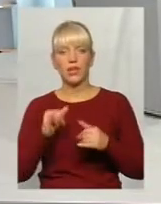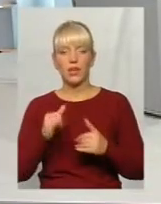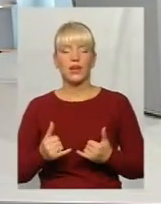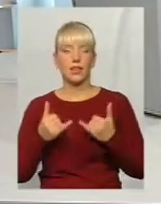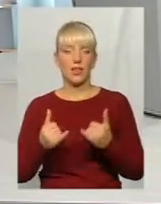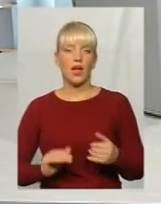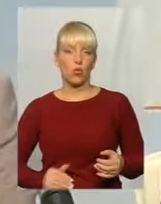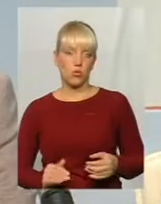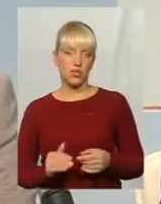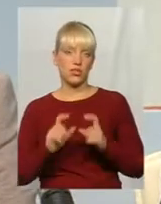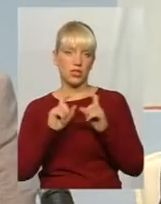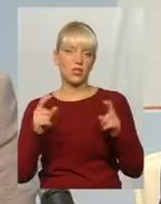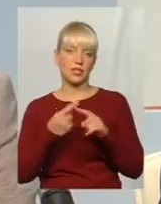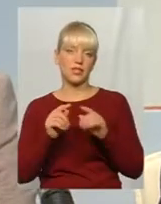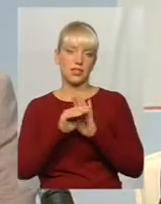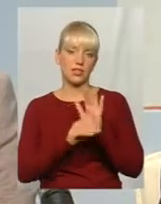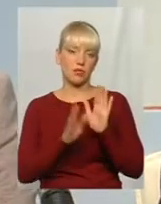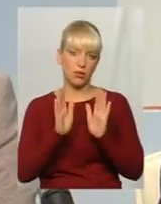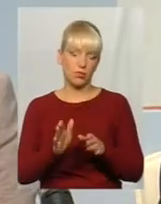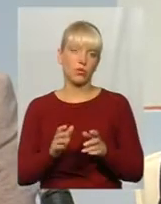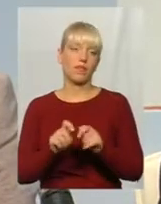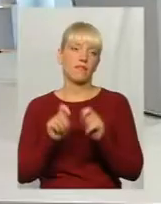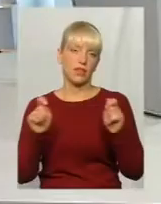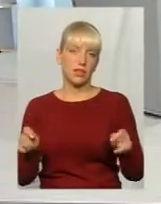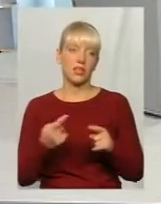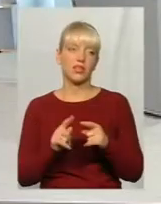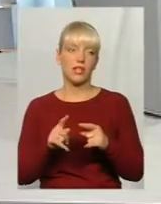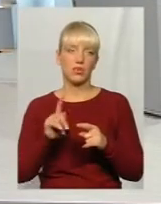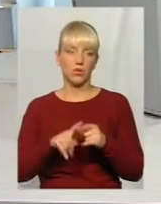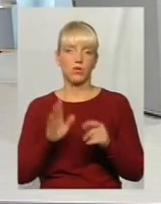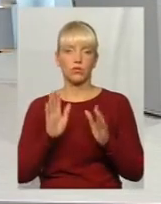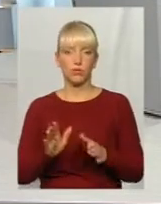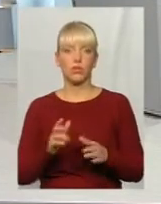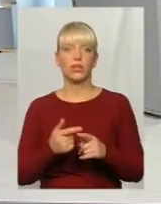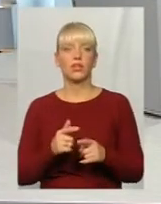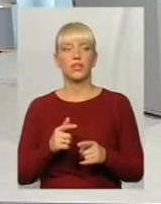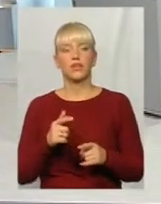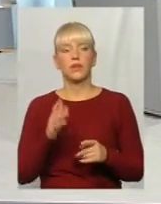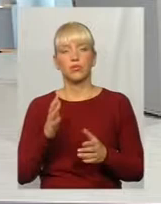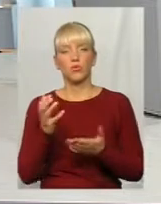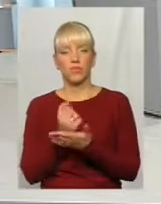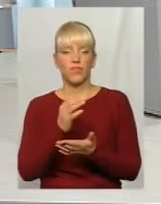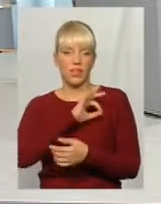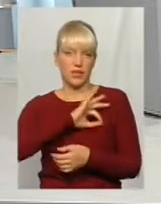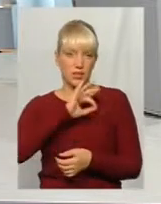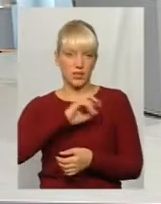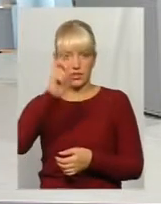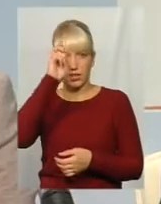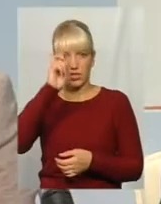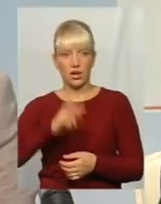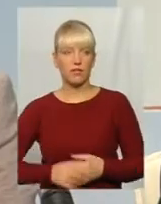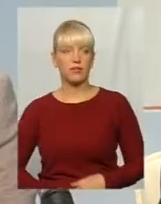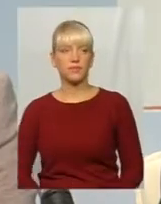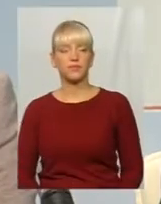також ця система буде відкрита. І на цьому, в принципі, буде за цей рахунок вигравати і заробляти держава, так? Так.